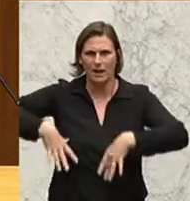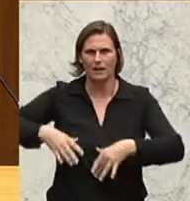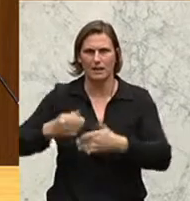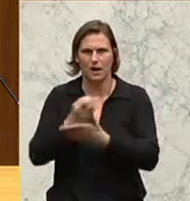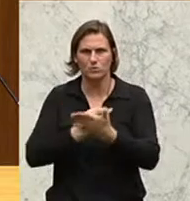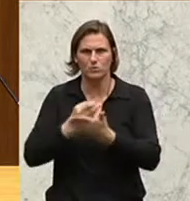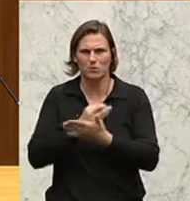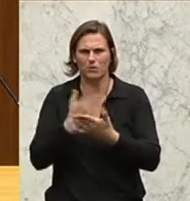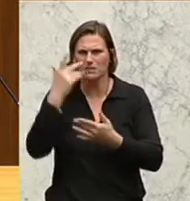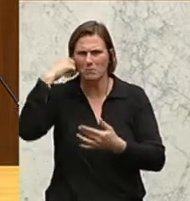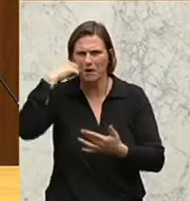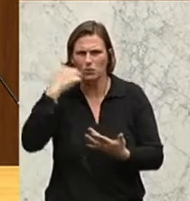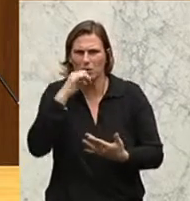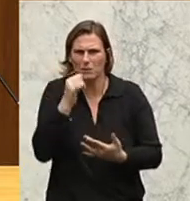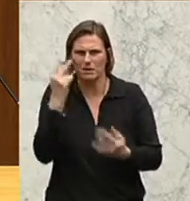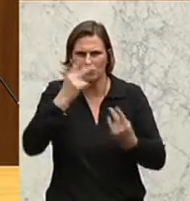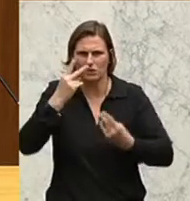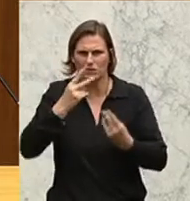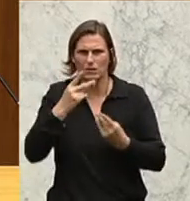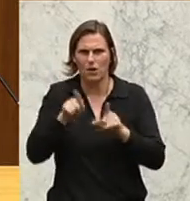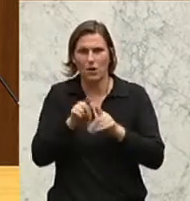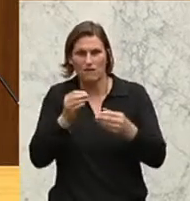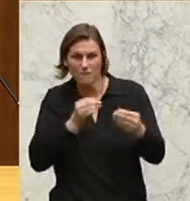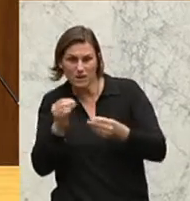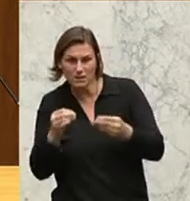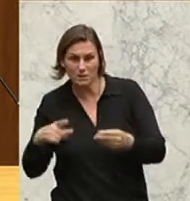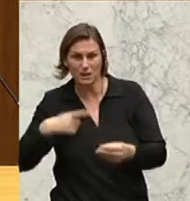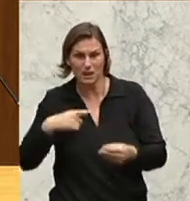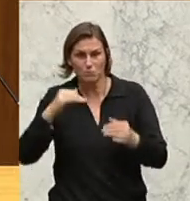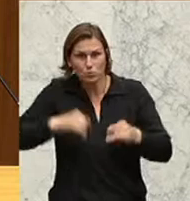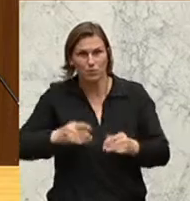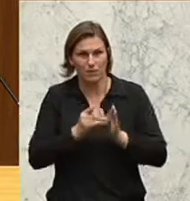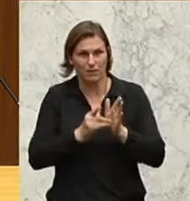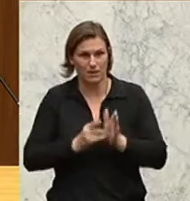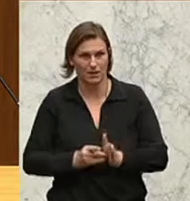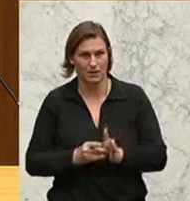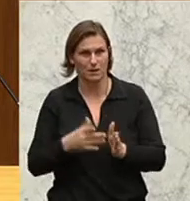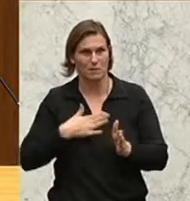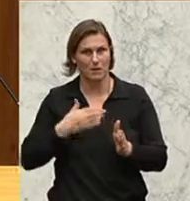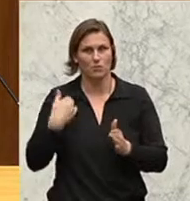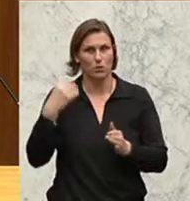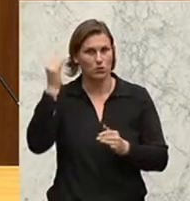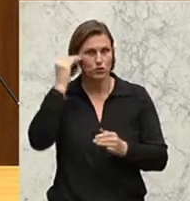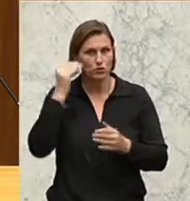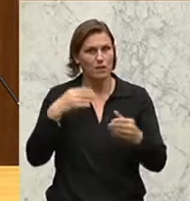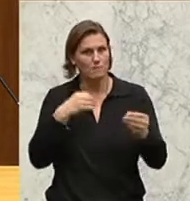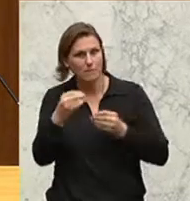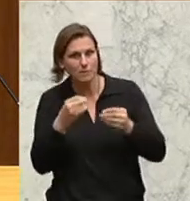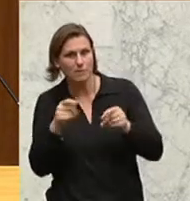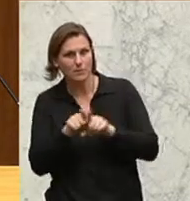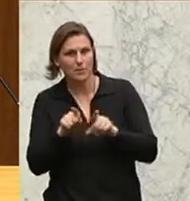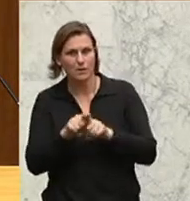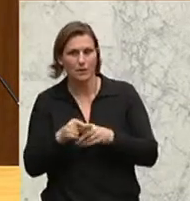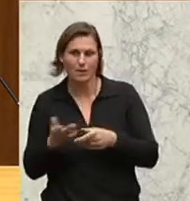das ist wieder die Frage, was meinen Sie damit? Flexibilität leben muss man definieren. In meiner Schulzeit war Flexibilität leben, gehe ins